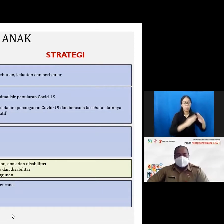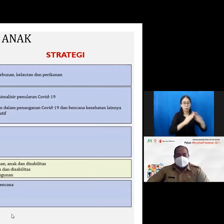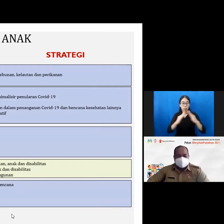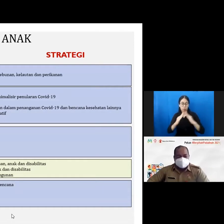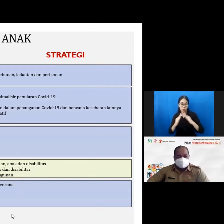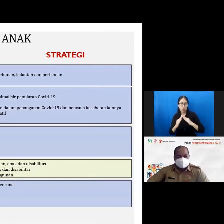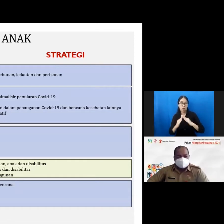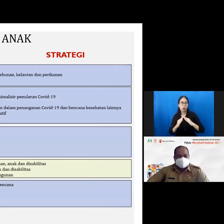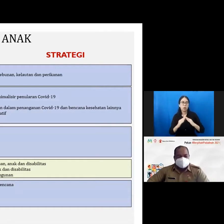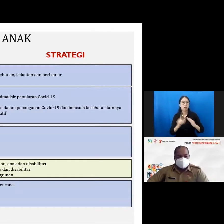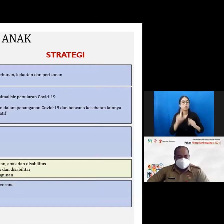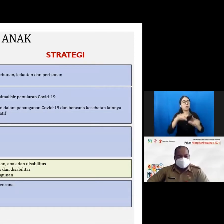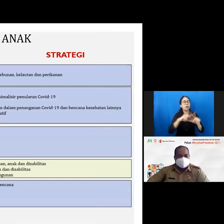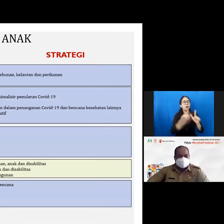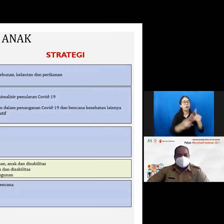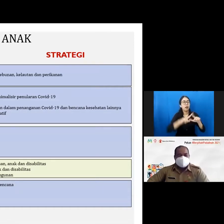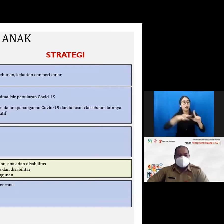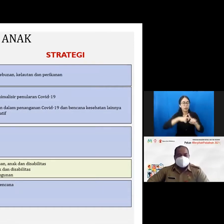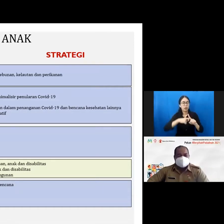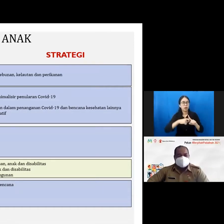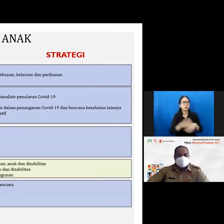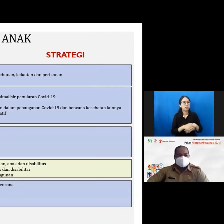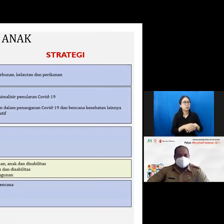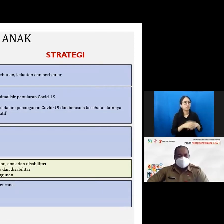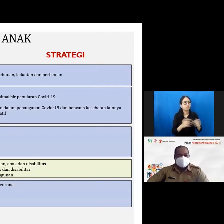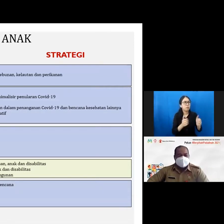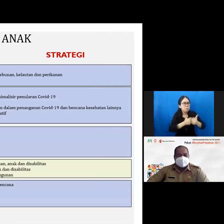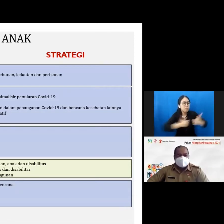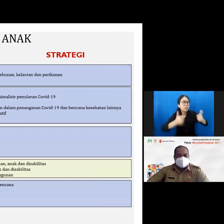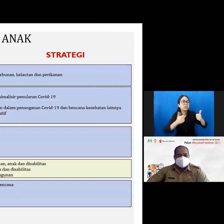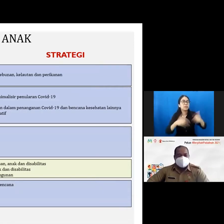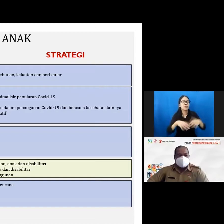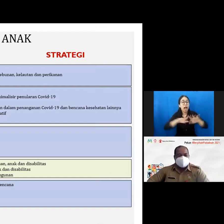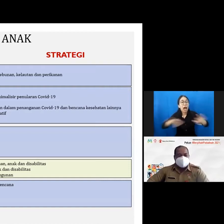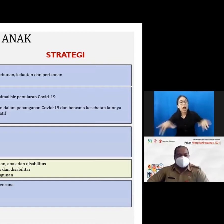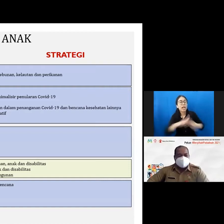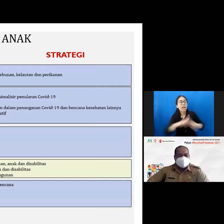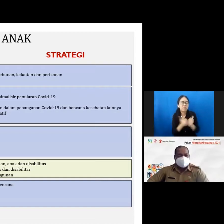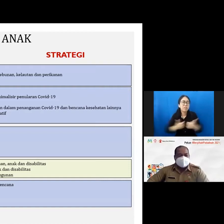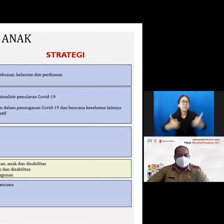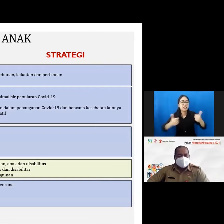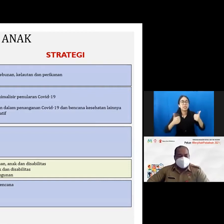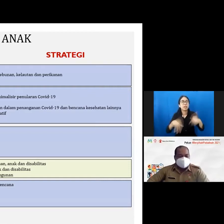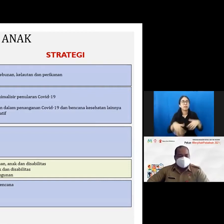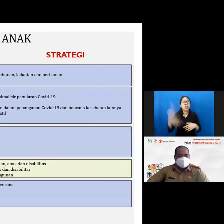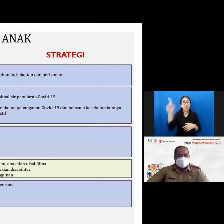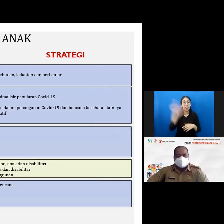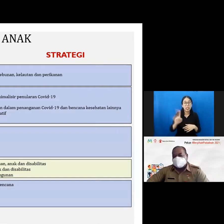kuni bersanitasi baik serta memiliki akses air bersih dan listrik yang memadai bagi